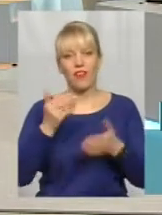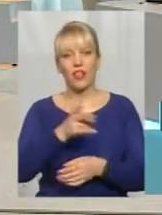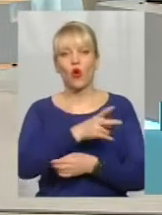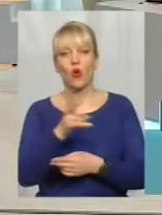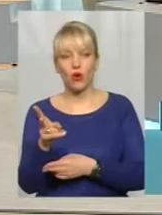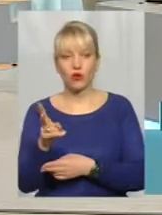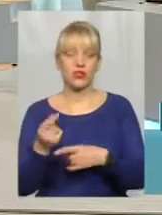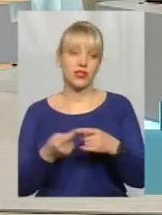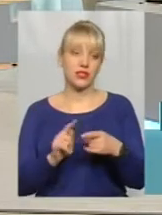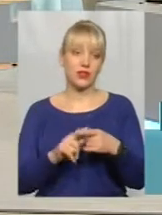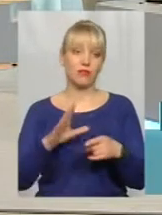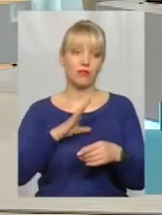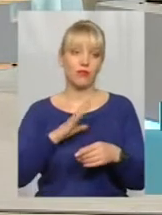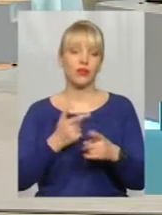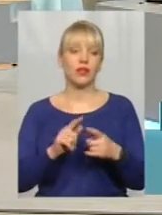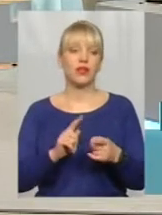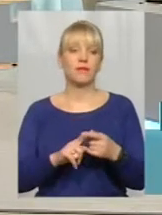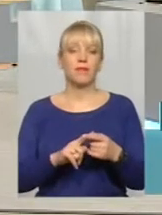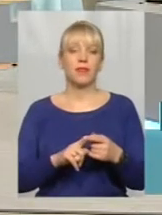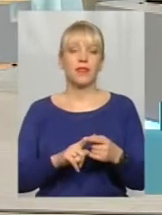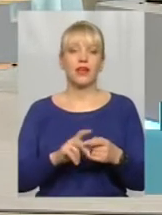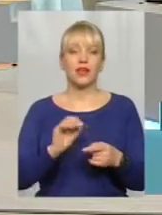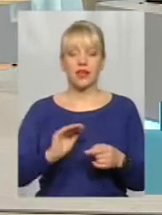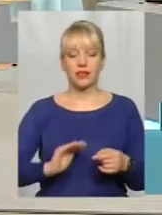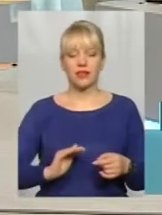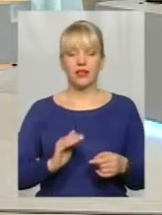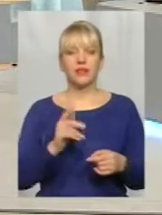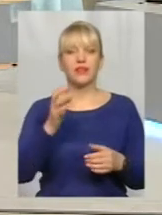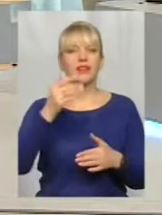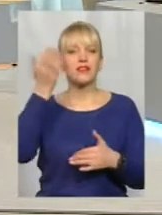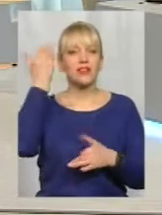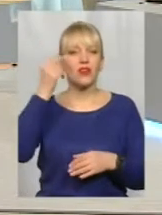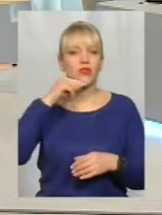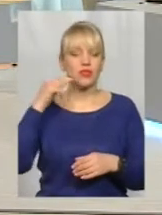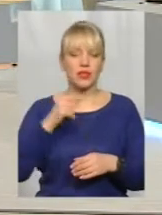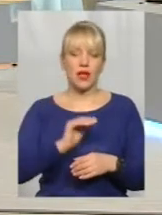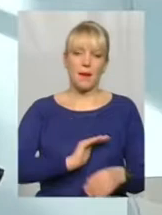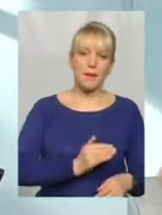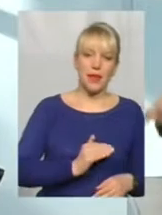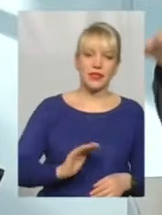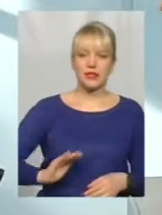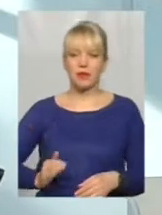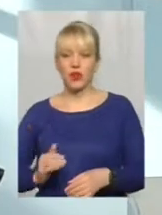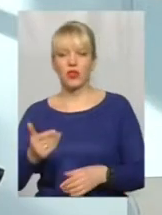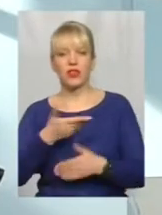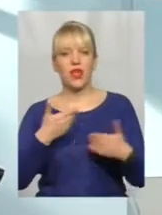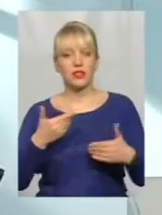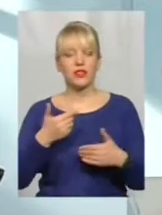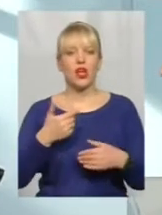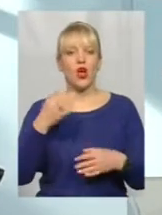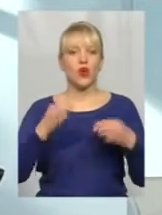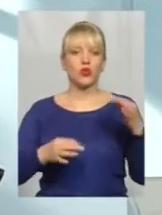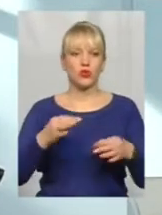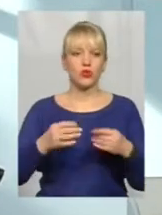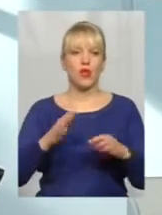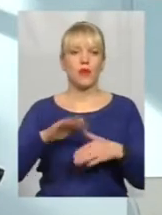Оце виражалося, прийде барин, барин нас раз судить з російської, потім, коли держава, потім оцей безбрежний